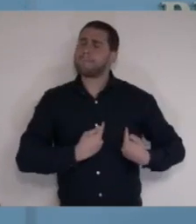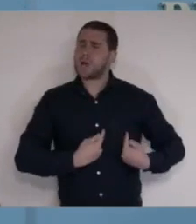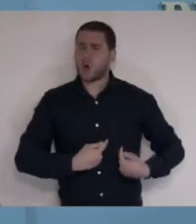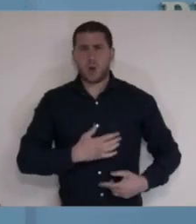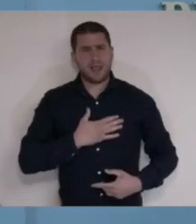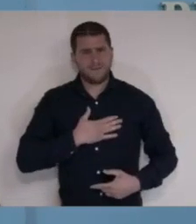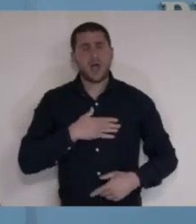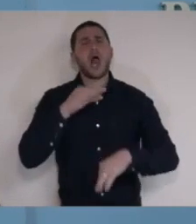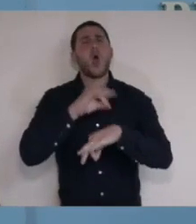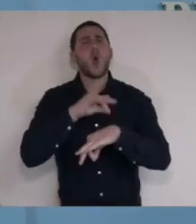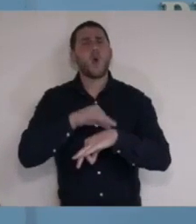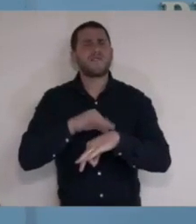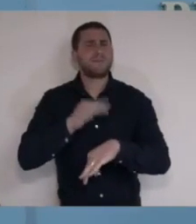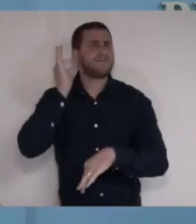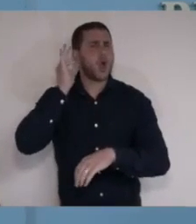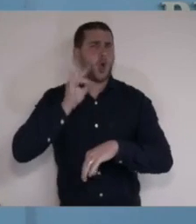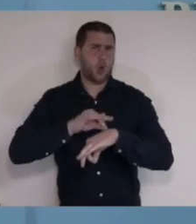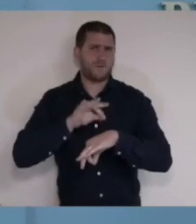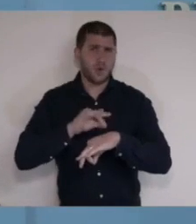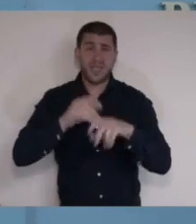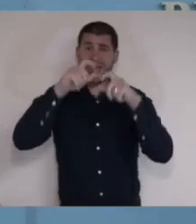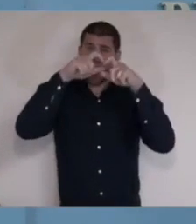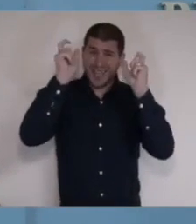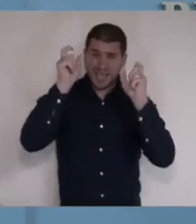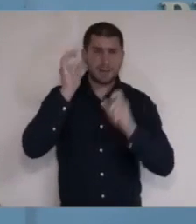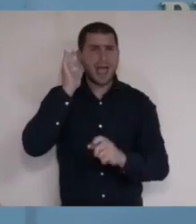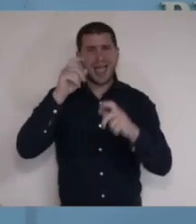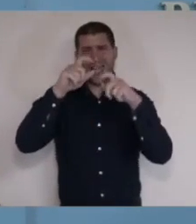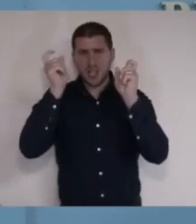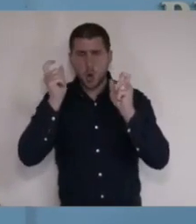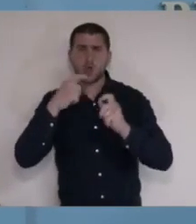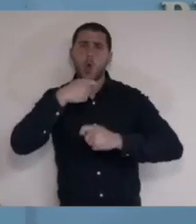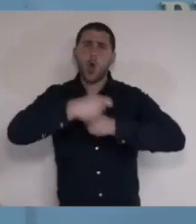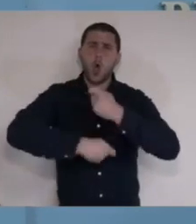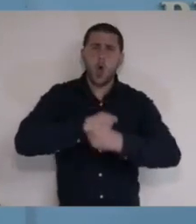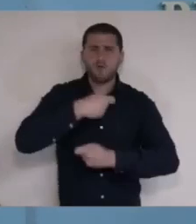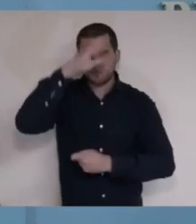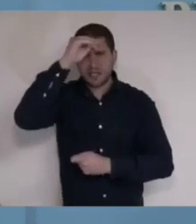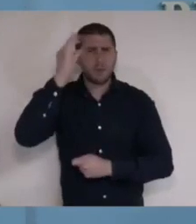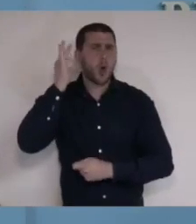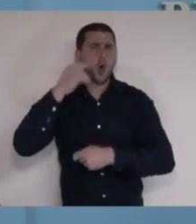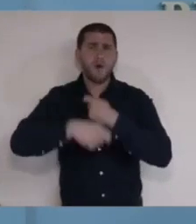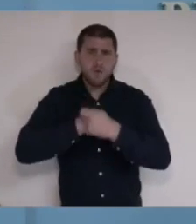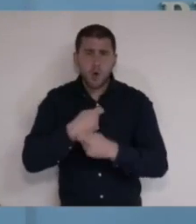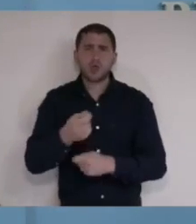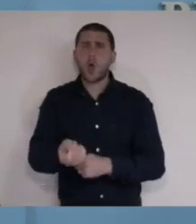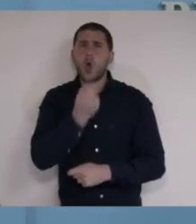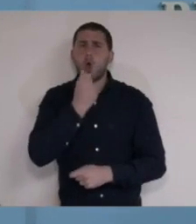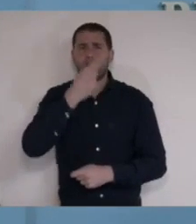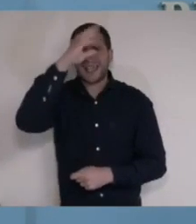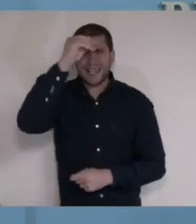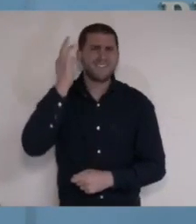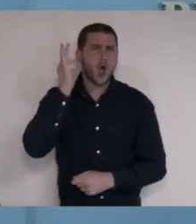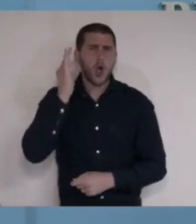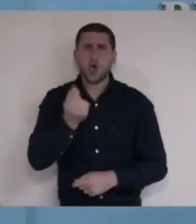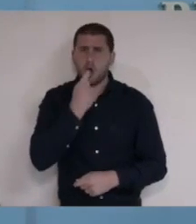ליבנו לרופאים ולרופאות, לאחים ולאחיות, לחופשים ולחופשות, לרוקחים ולרוקחות,